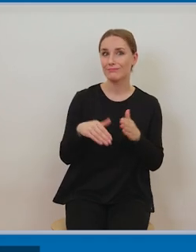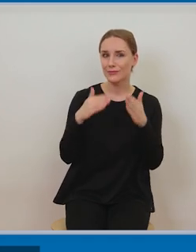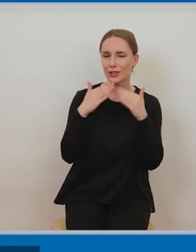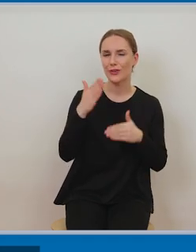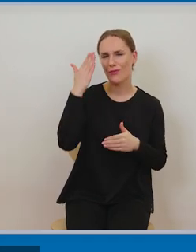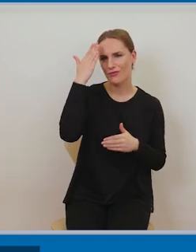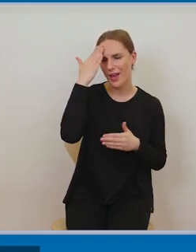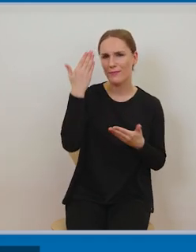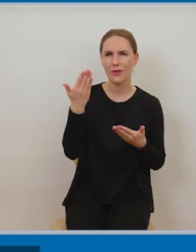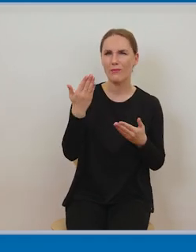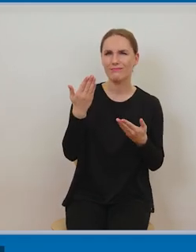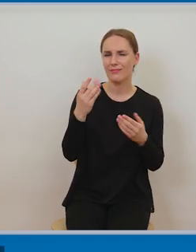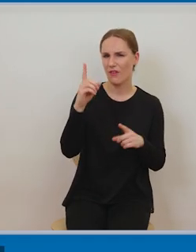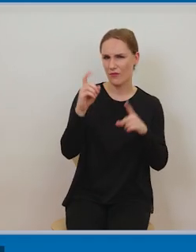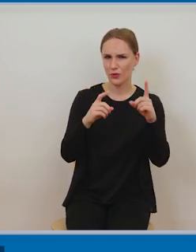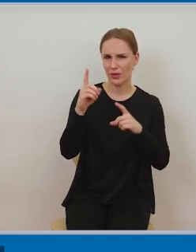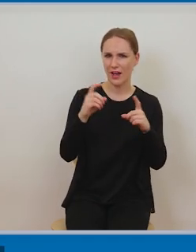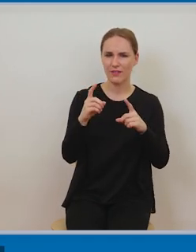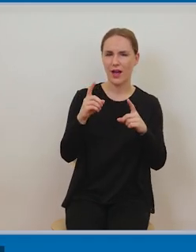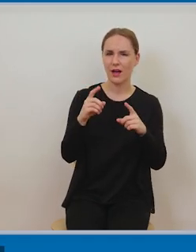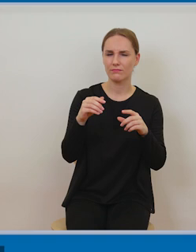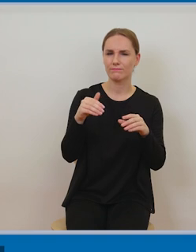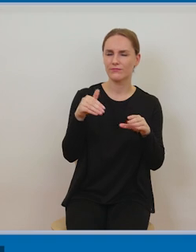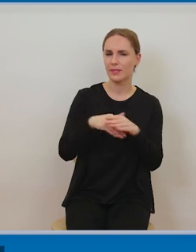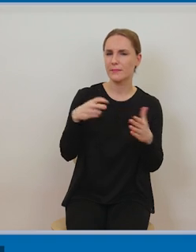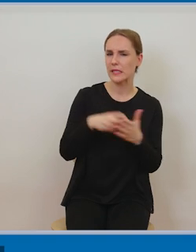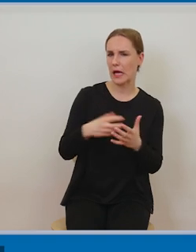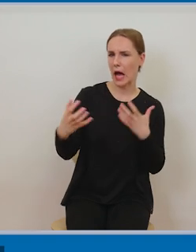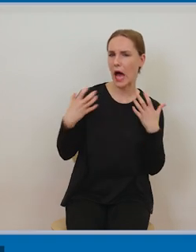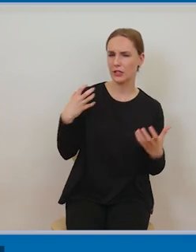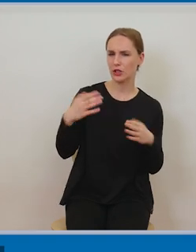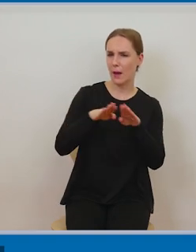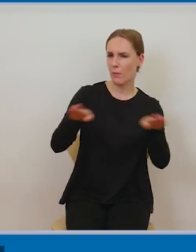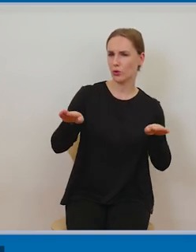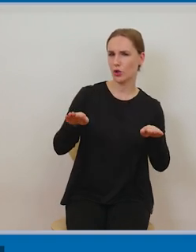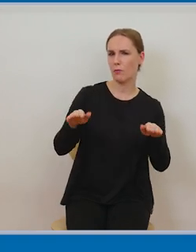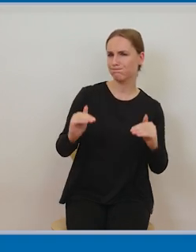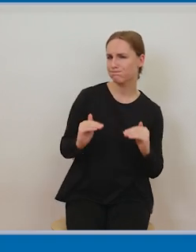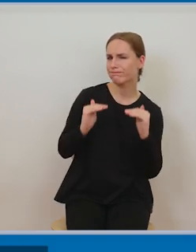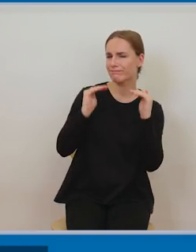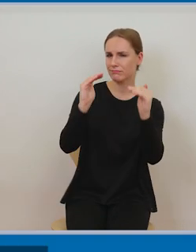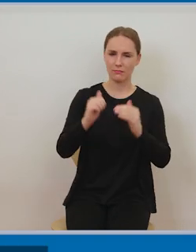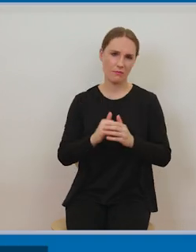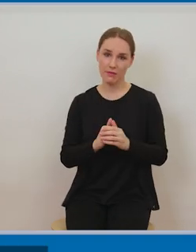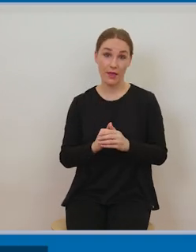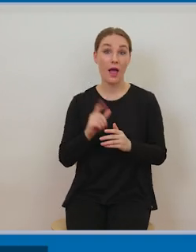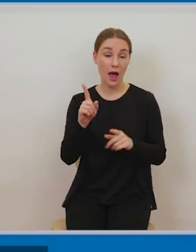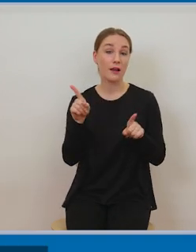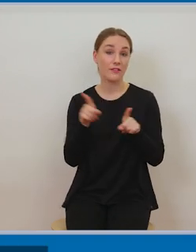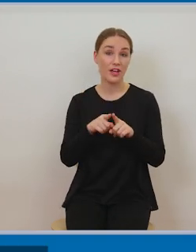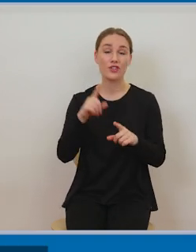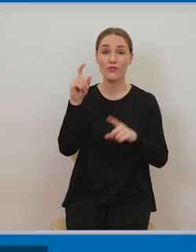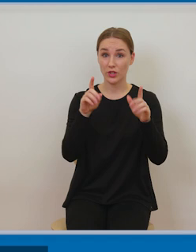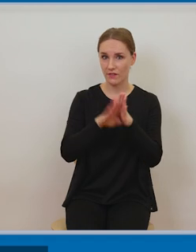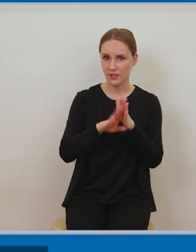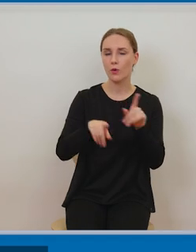artystycznych na bardzo wysokim poziomie, a jednak takie fotografie też podlegają ochronie autorsko-prawnej. Na początku mówiłyśmy o